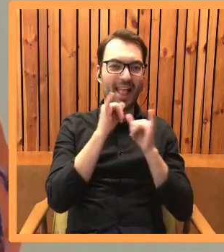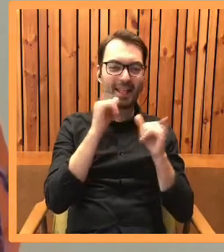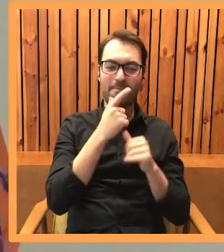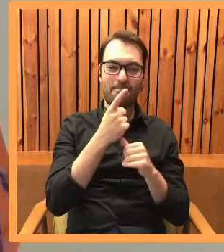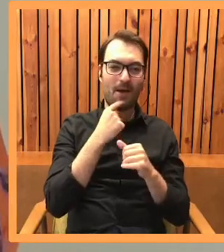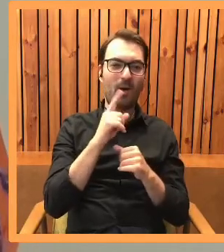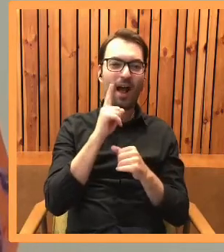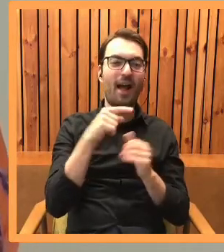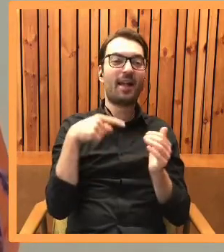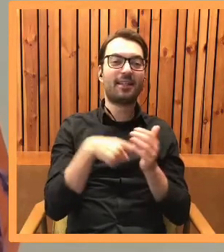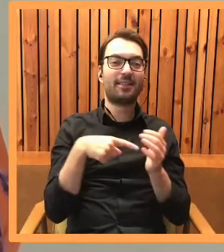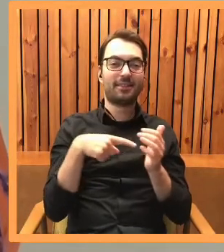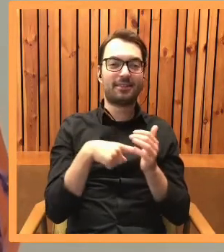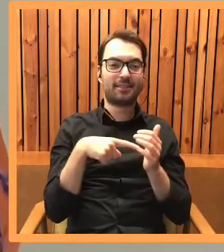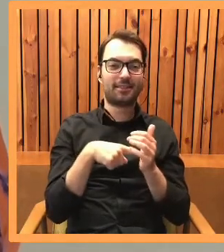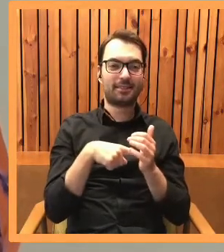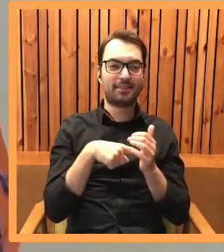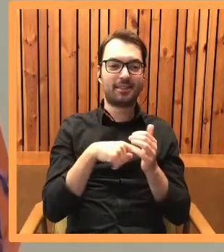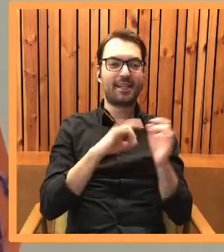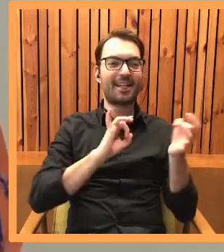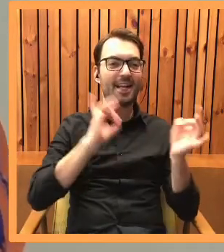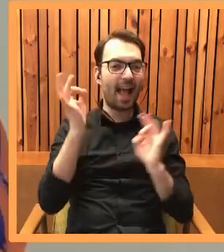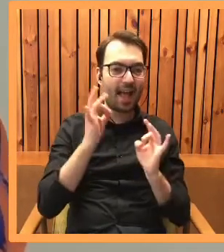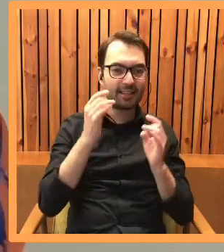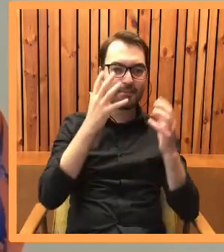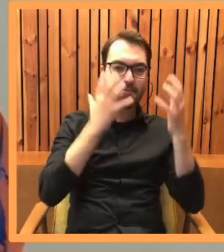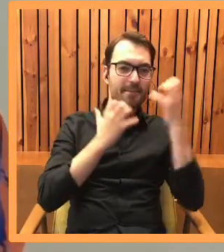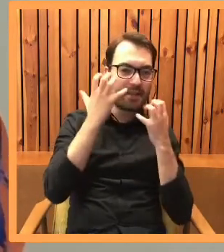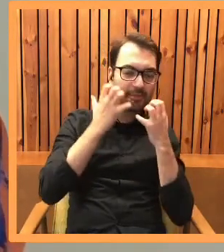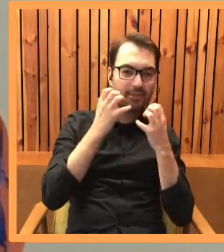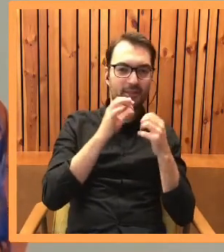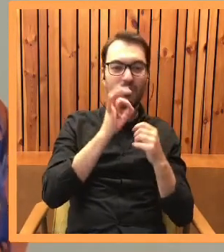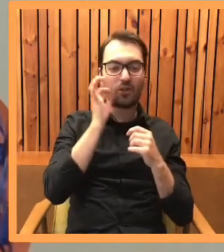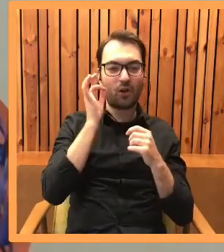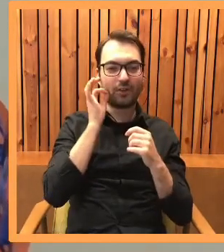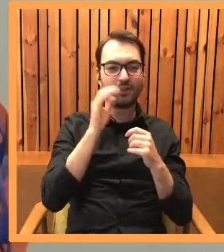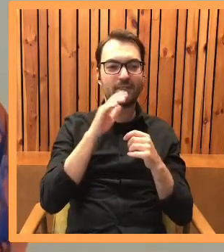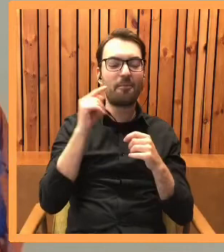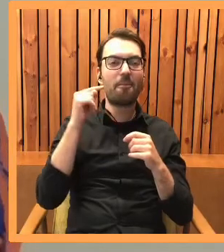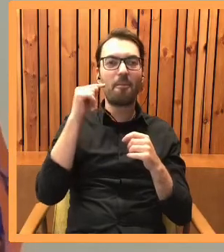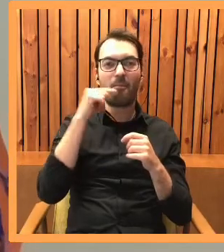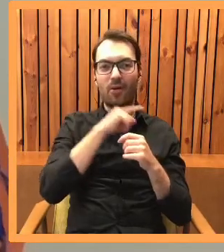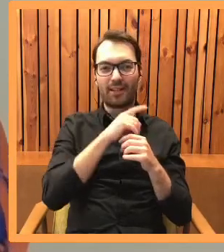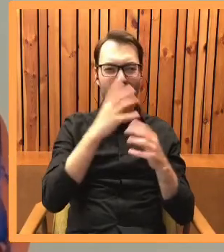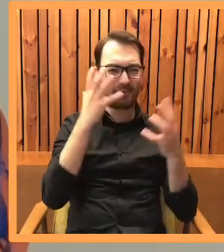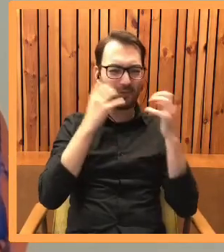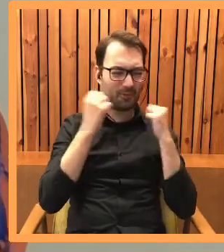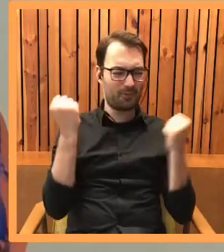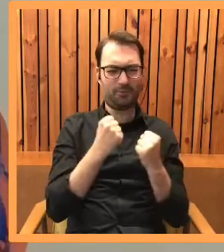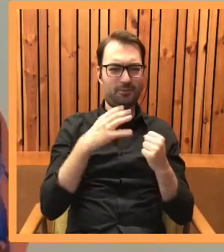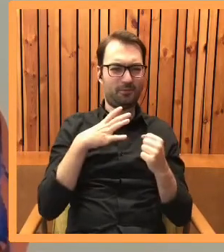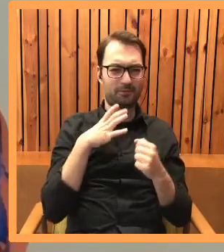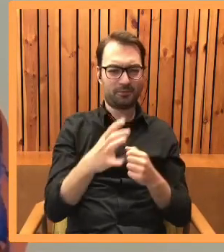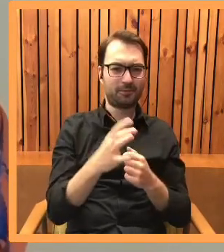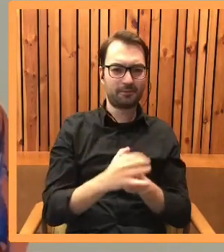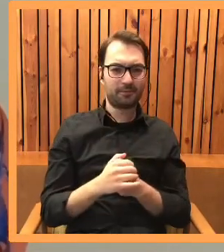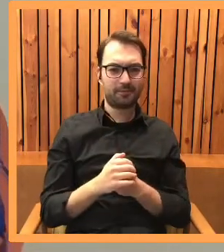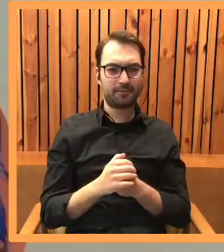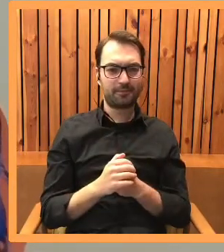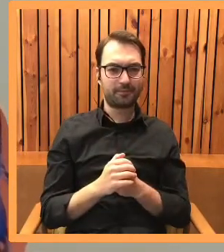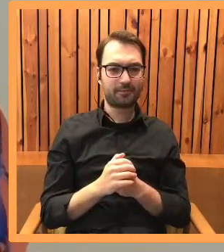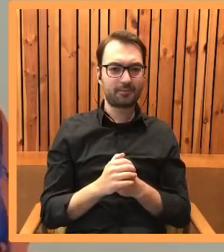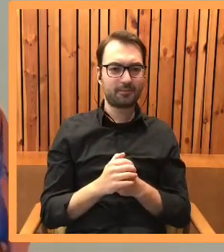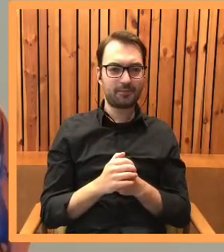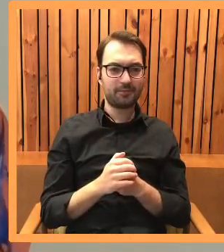ale naprawdę ich gesty, mimika, bo koty też potrafią mieć mimikę, wiele